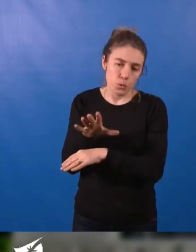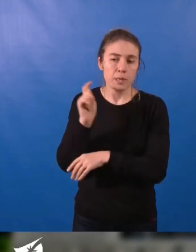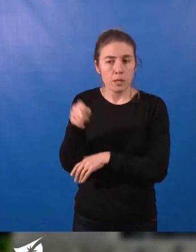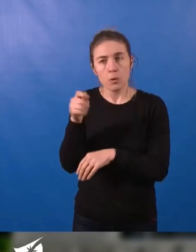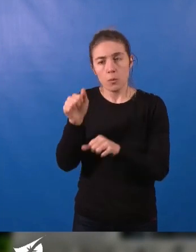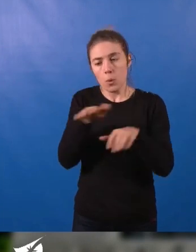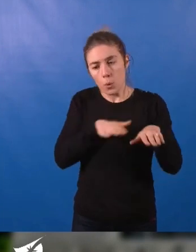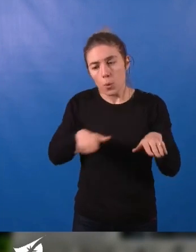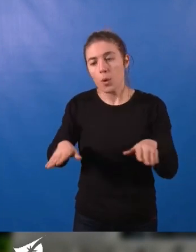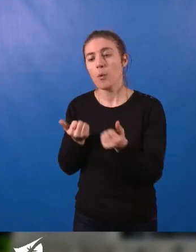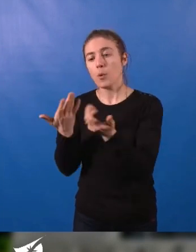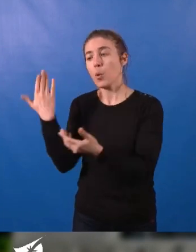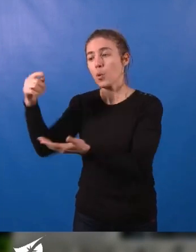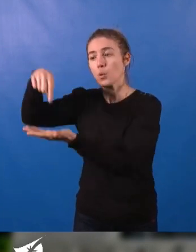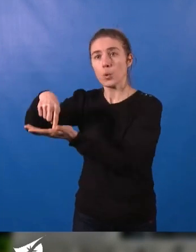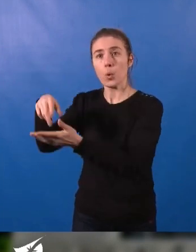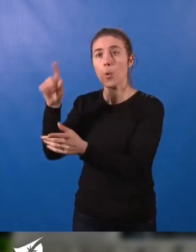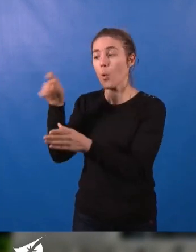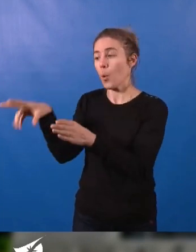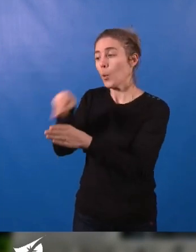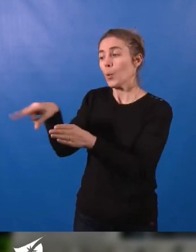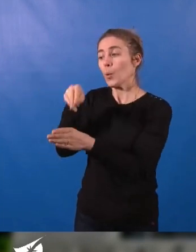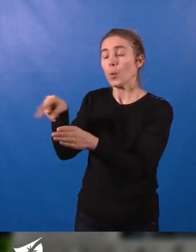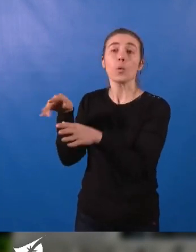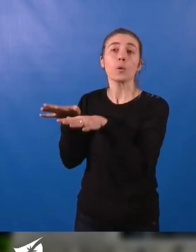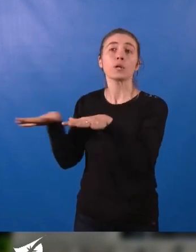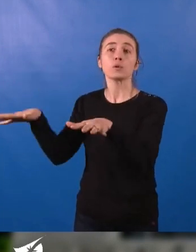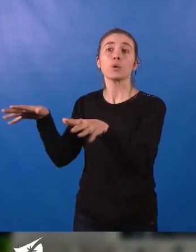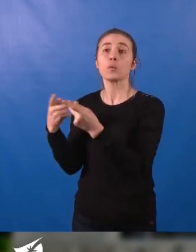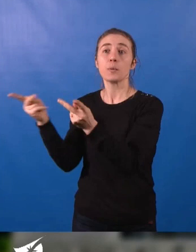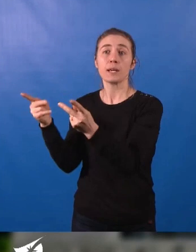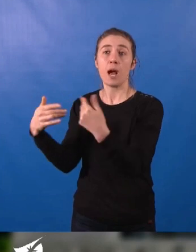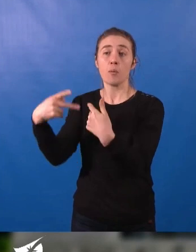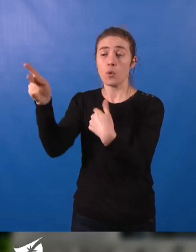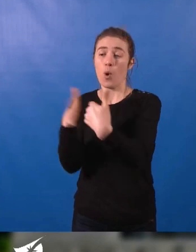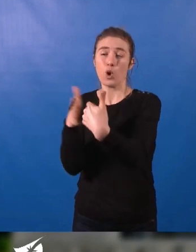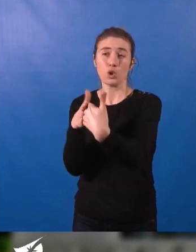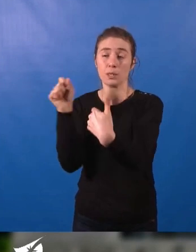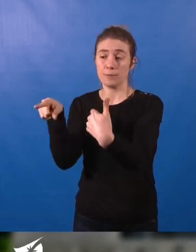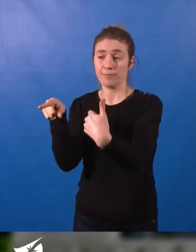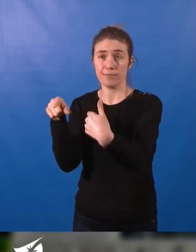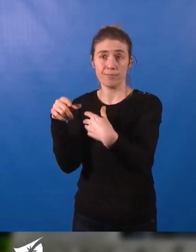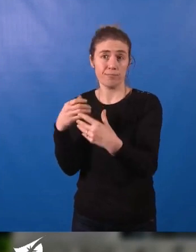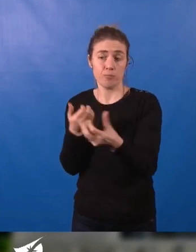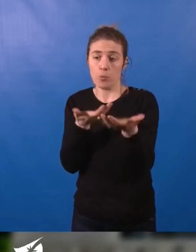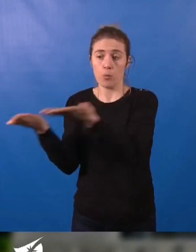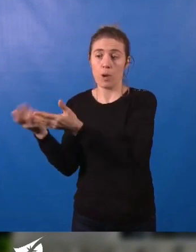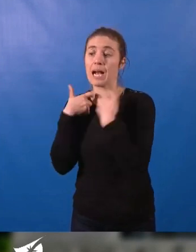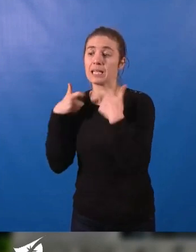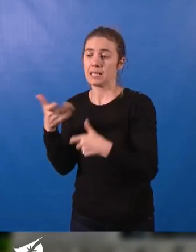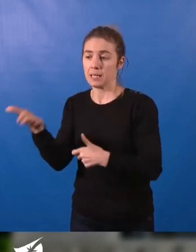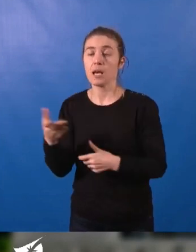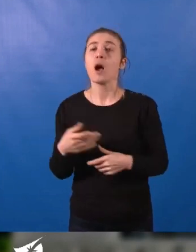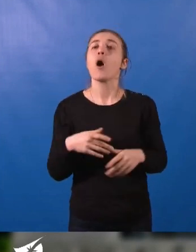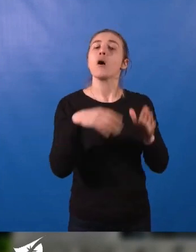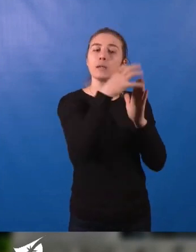'aménager un point de puisage sur le réseau public le plus proche de l'habitation du demandeur. Le coût de cette mesure, mes chers